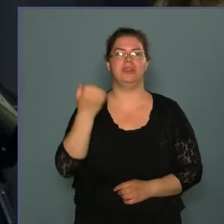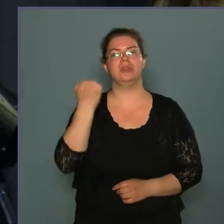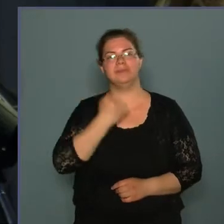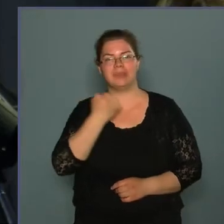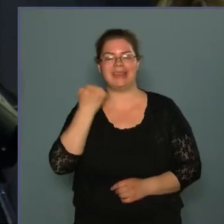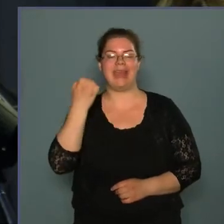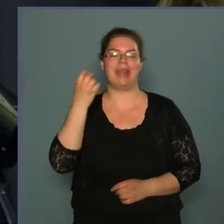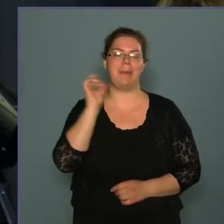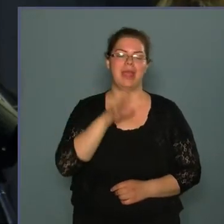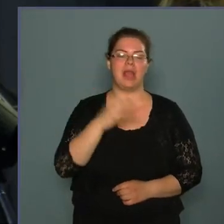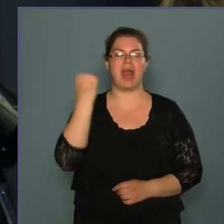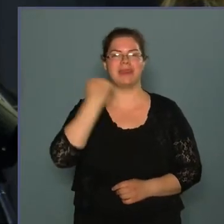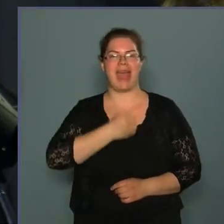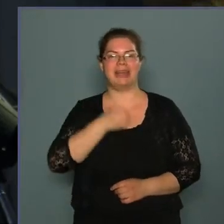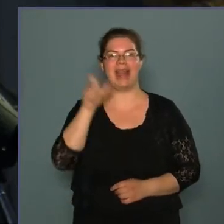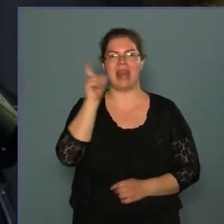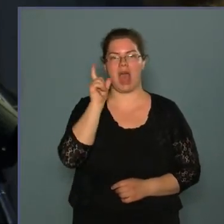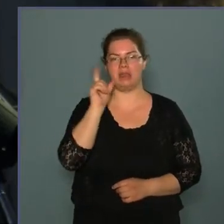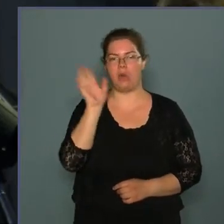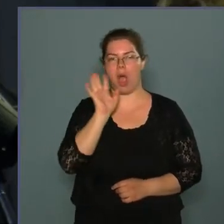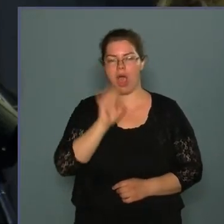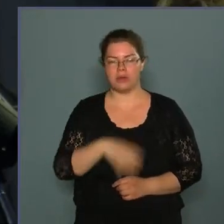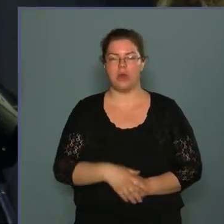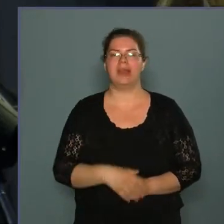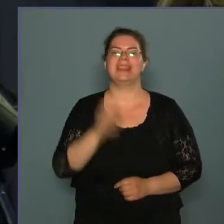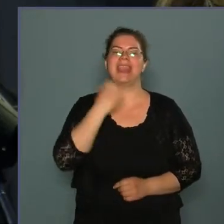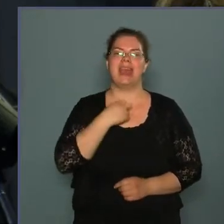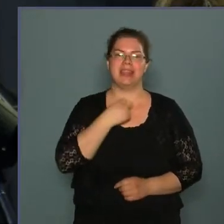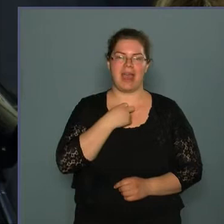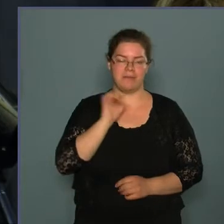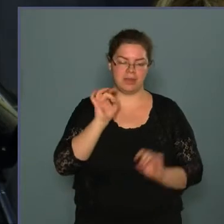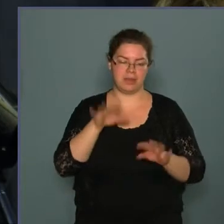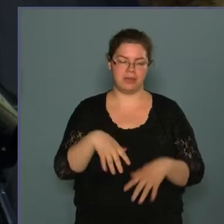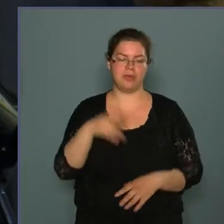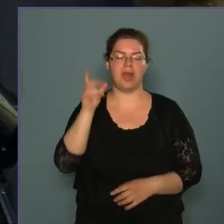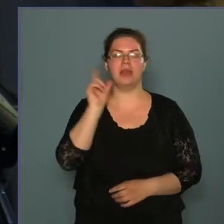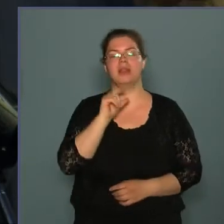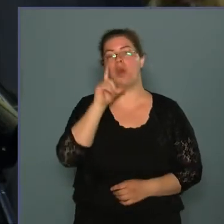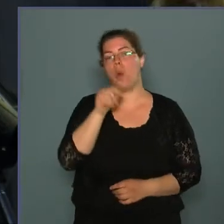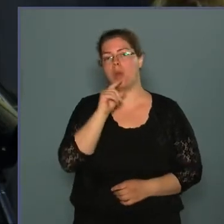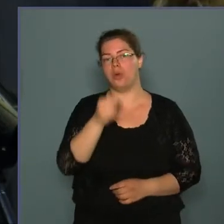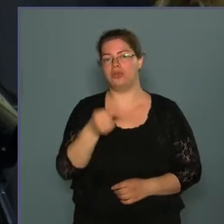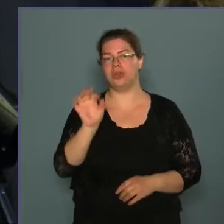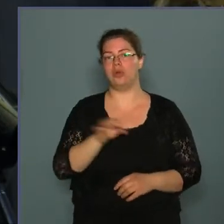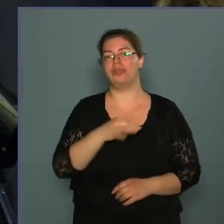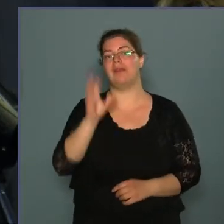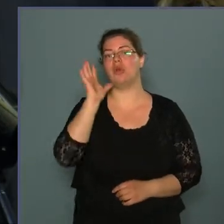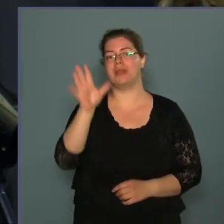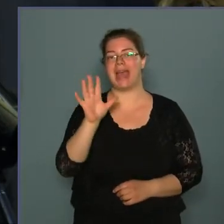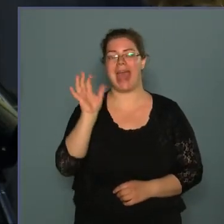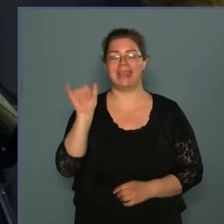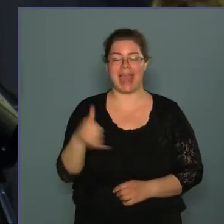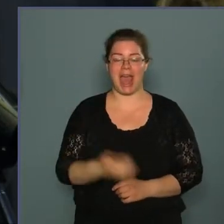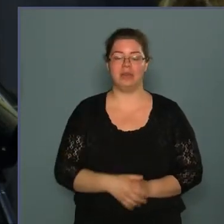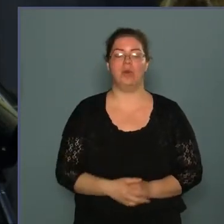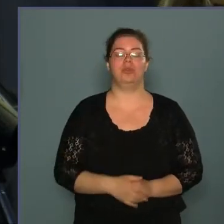Béla, Dániel László Artól, Gyertyámfi Ferenc, Hollosi József, Kozák János, Novák